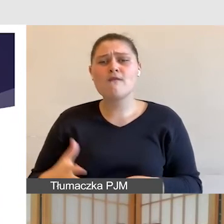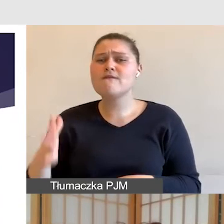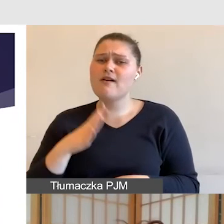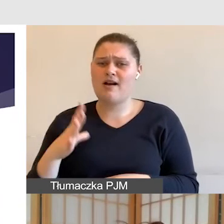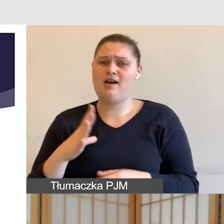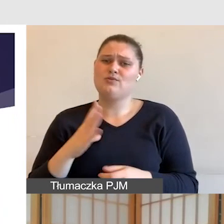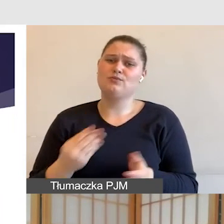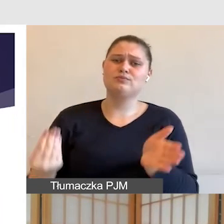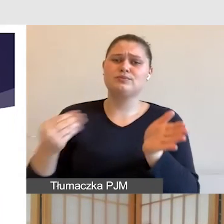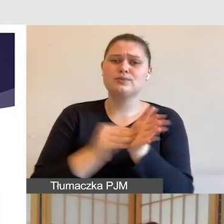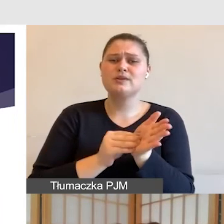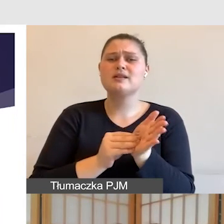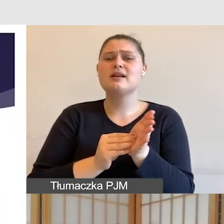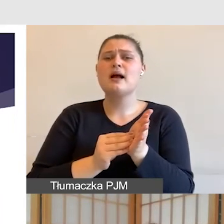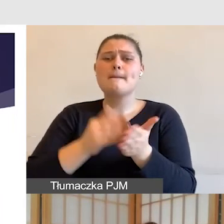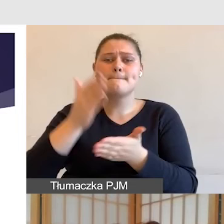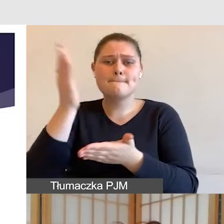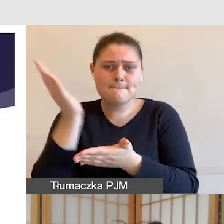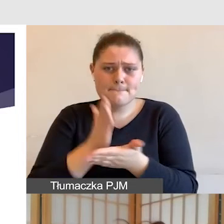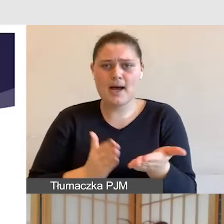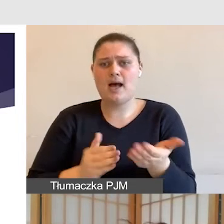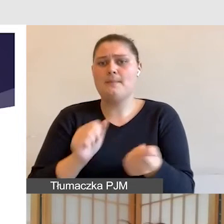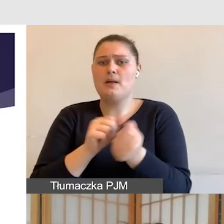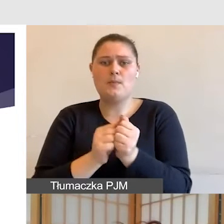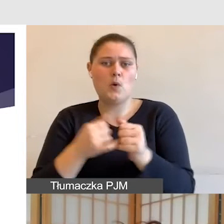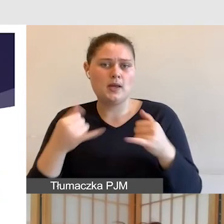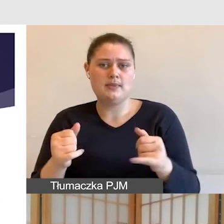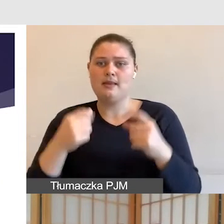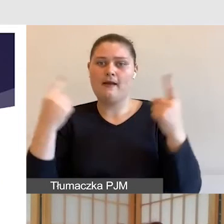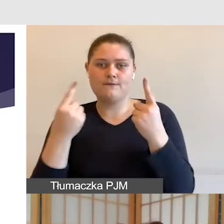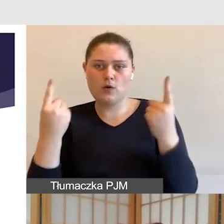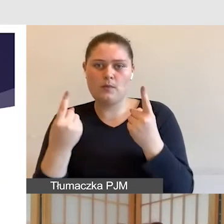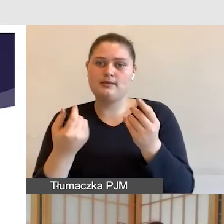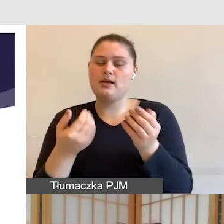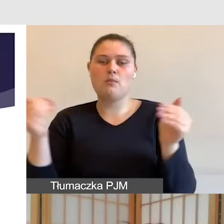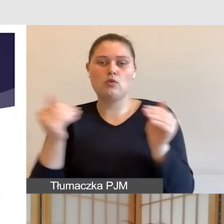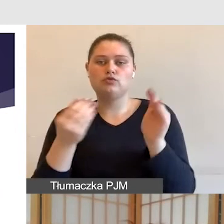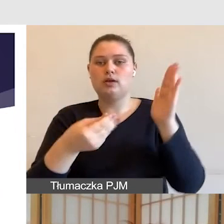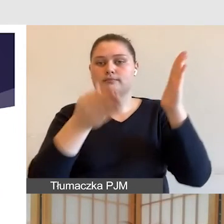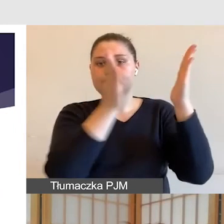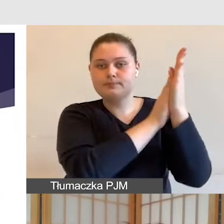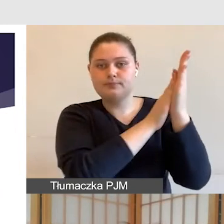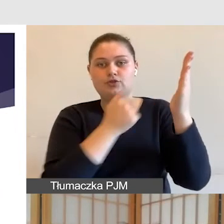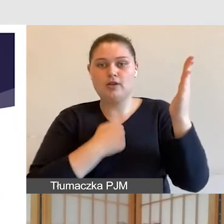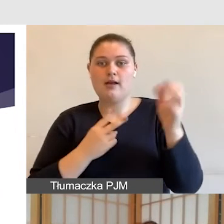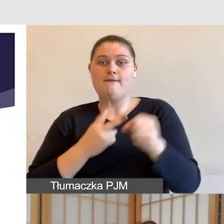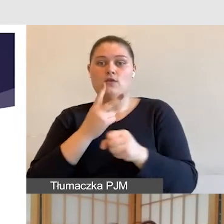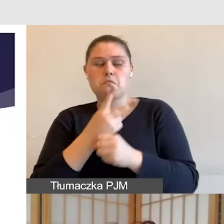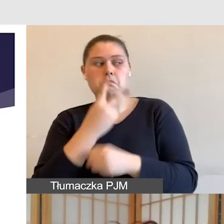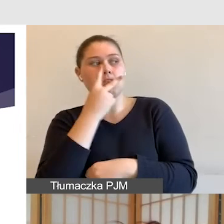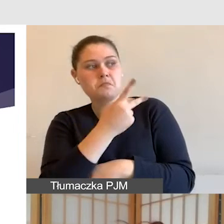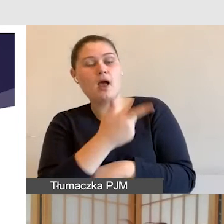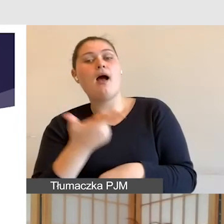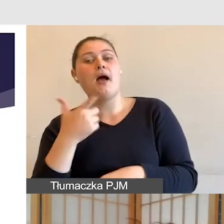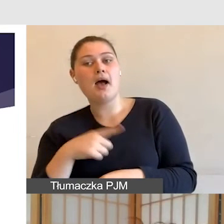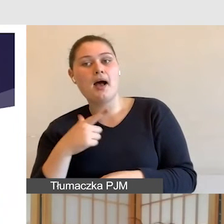tradycyjnym wydruku informacji, które będą gdzieś zawieszone, przyklejone, tak, żebym wiedziała, tak jak tu widzimy na przykładzie, że jest to